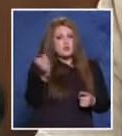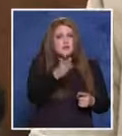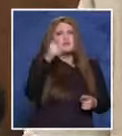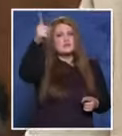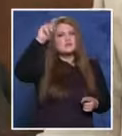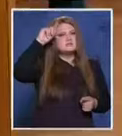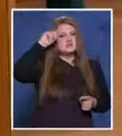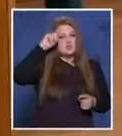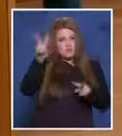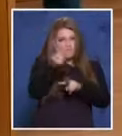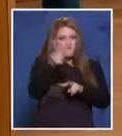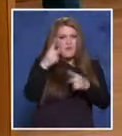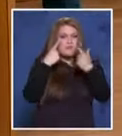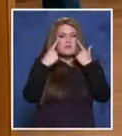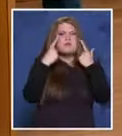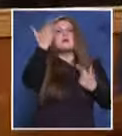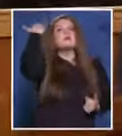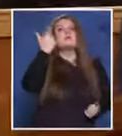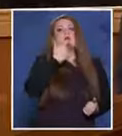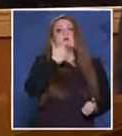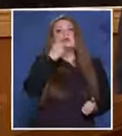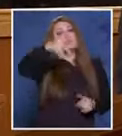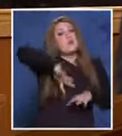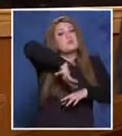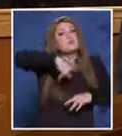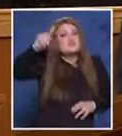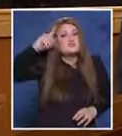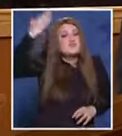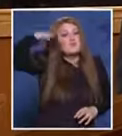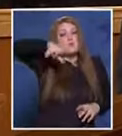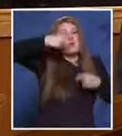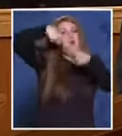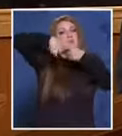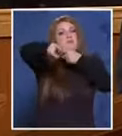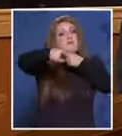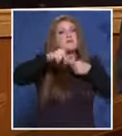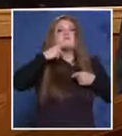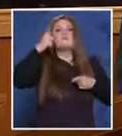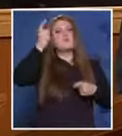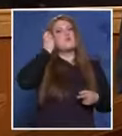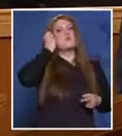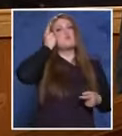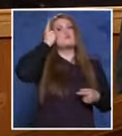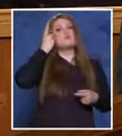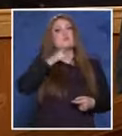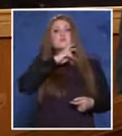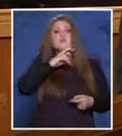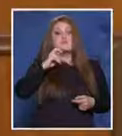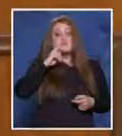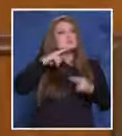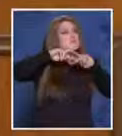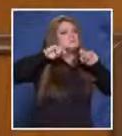тази Марина Семова, защото преди години също беше откраднала резачка, пак го виниха, но тогава бяха много културни полицаи, влязоха